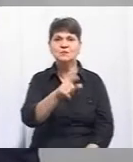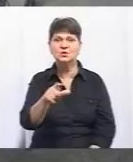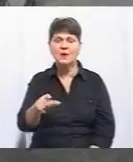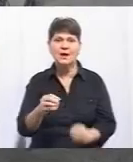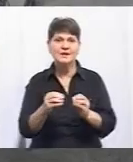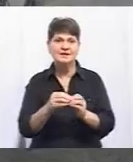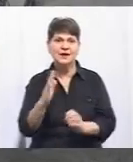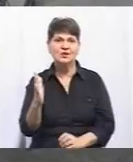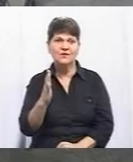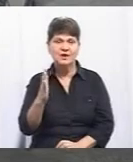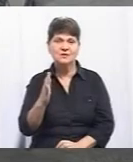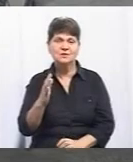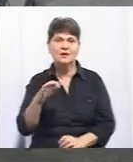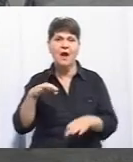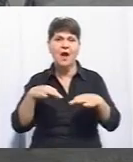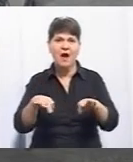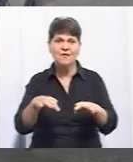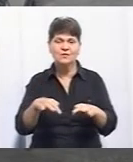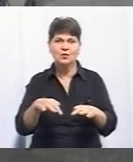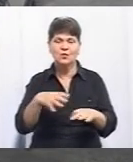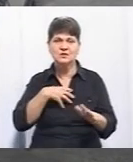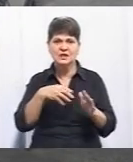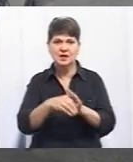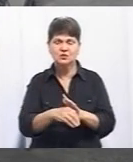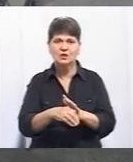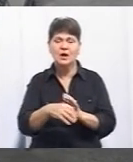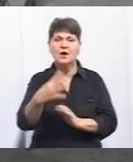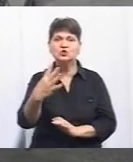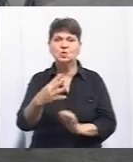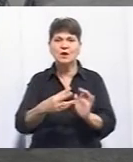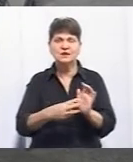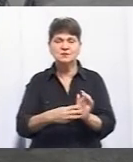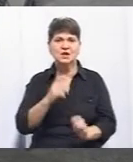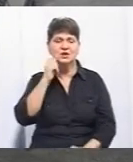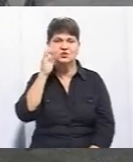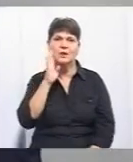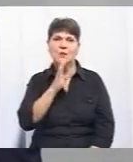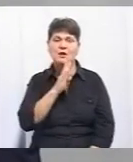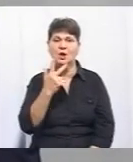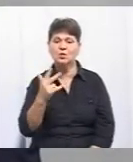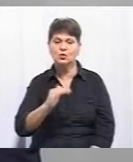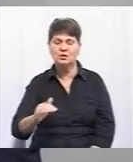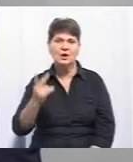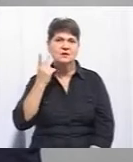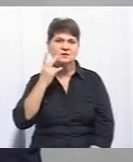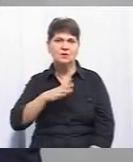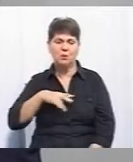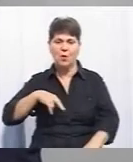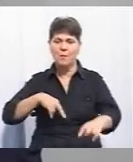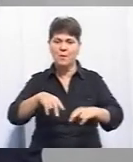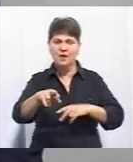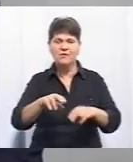10 вересня під колесами авто загинула 48-річна матір трьох дітей. Завжди тут був пішохідний перехід, але цього